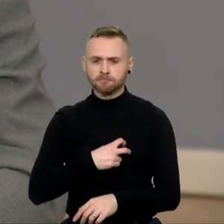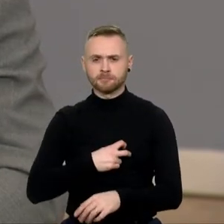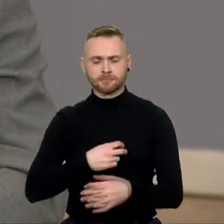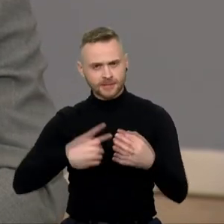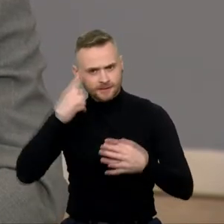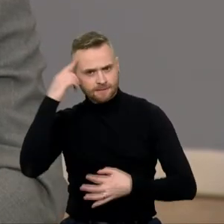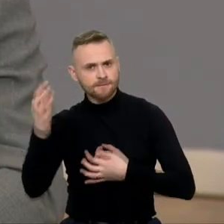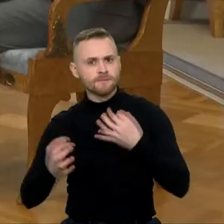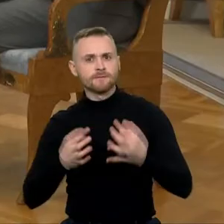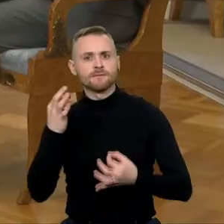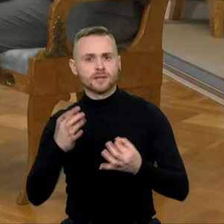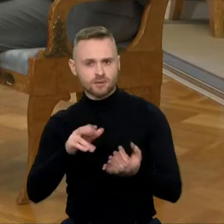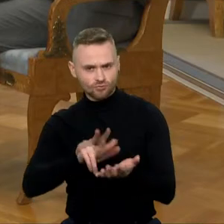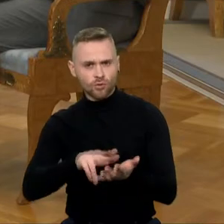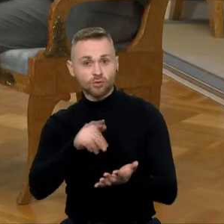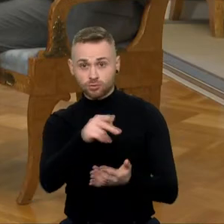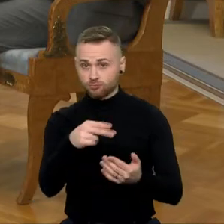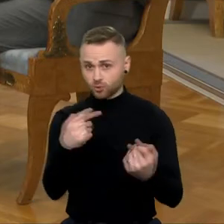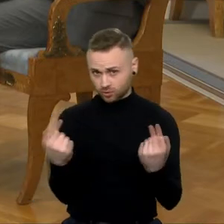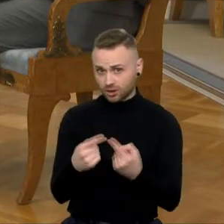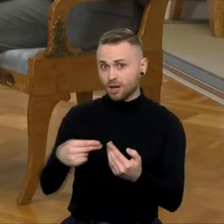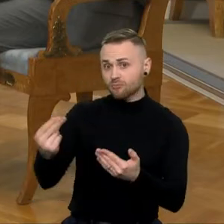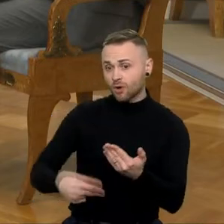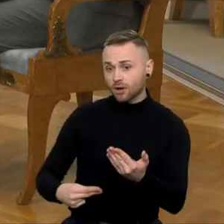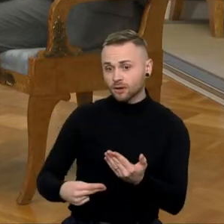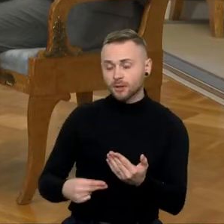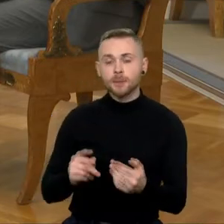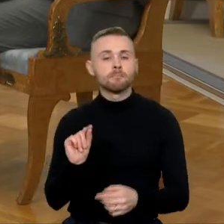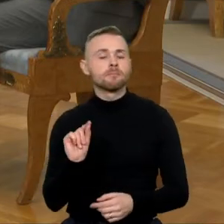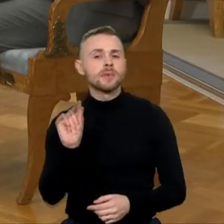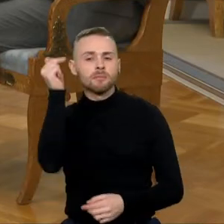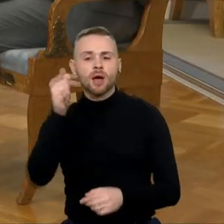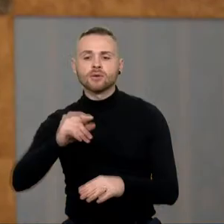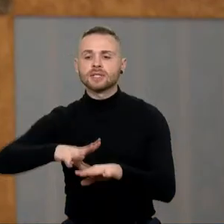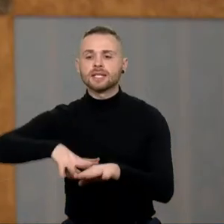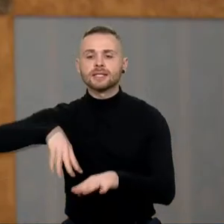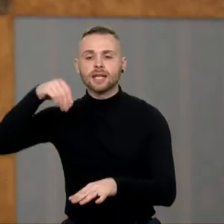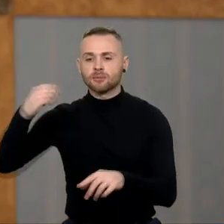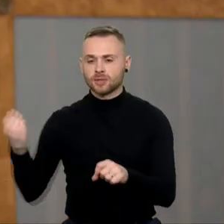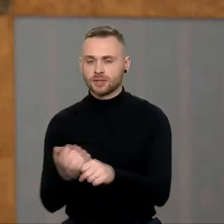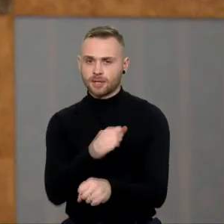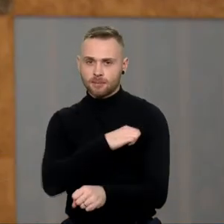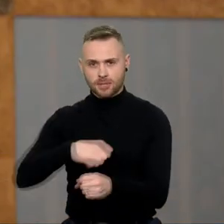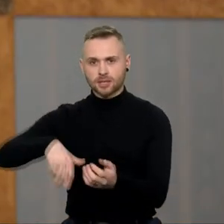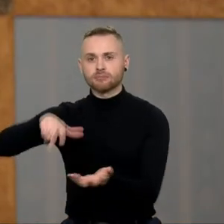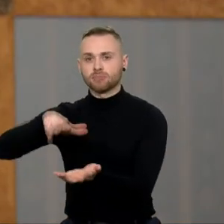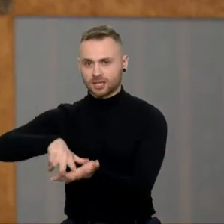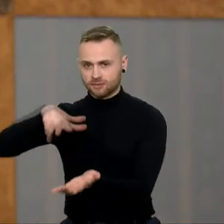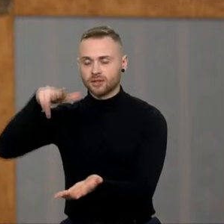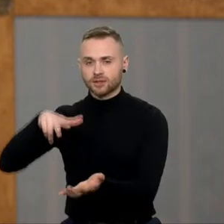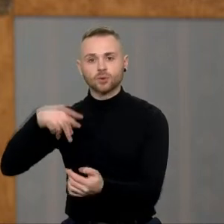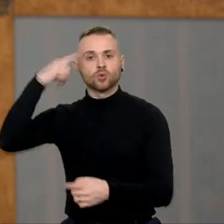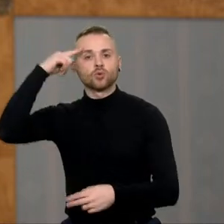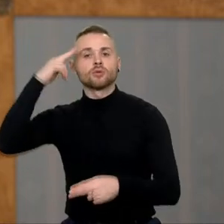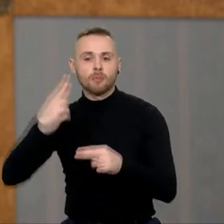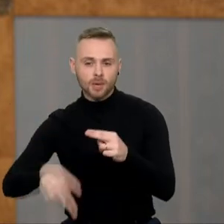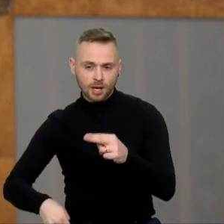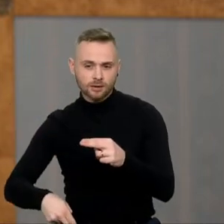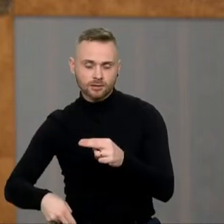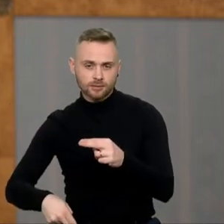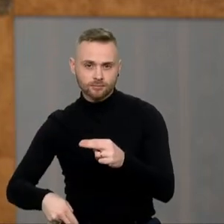konvencijus, pasirašytumėte? Pirmiausia, pats Seimas turi apsispręsti ir labai gerai, kad